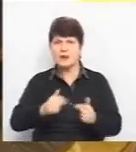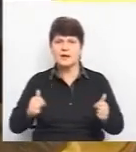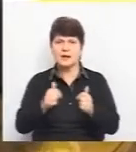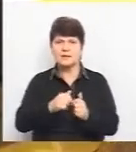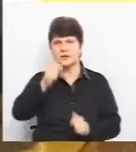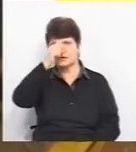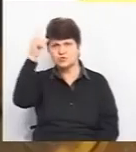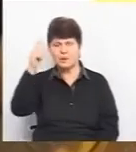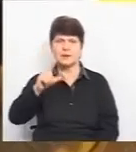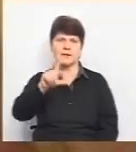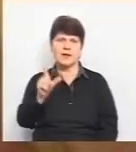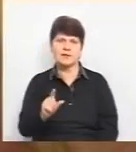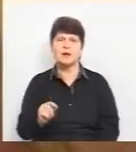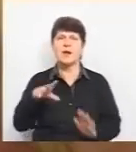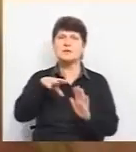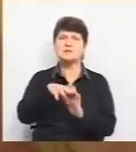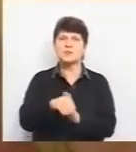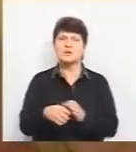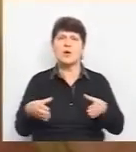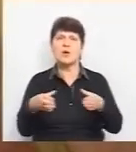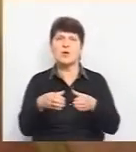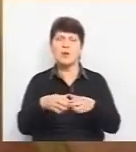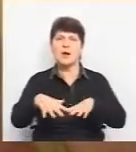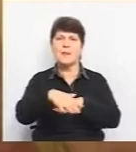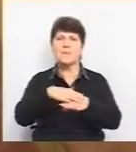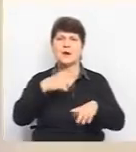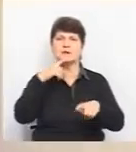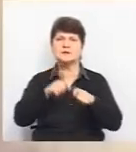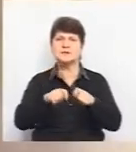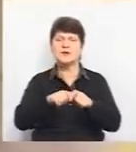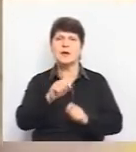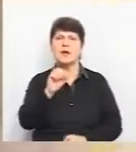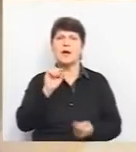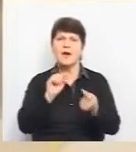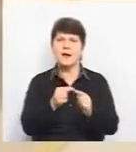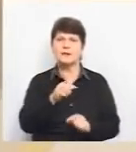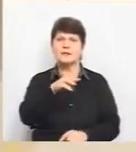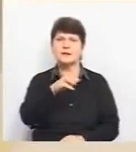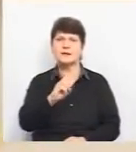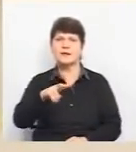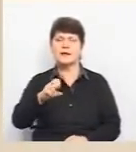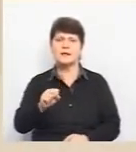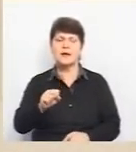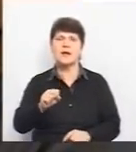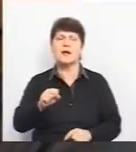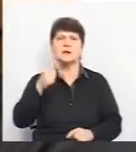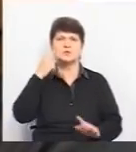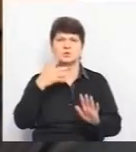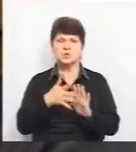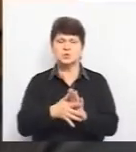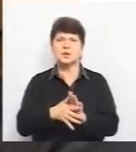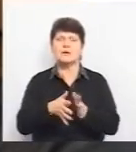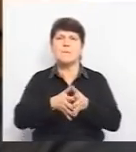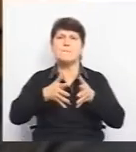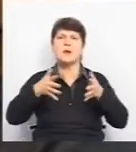Чехія та Італія, запроваджують кампанії з масового тестування на антитіла, щоб зрозуміти реальні масштаби поширення вірусу і